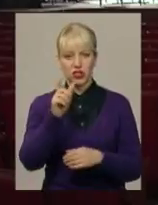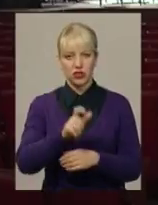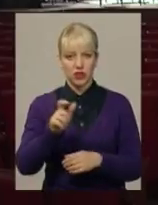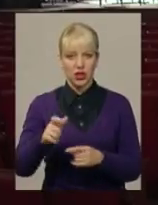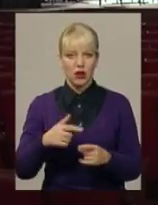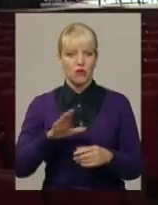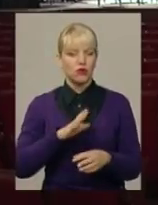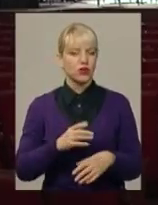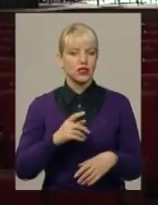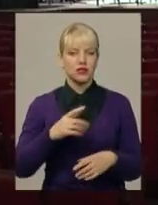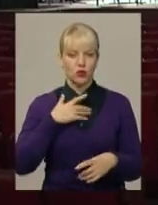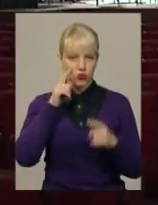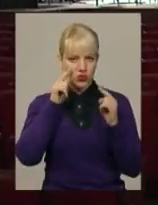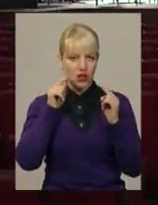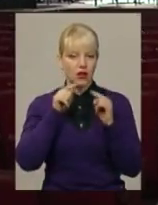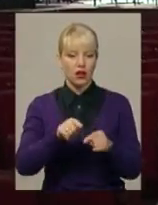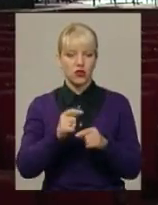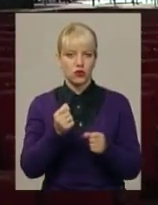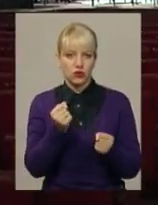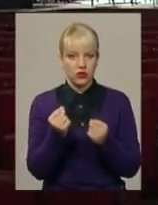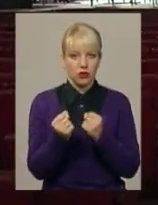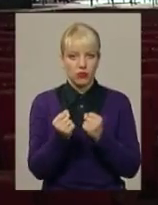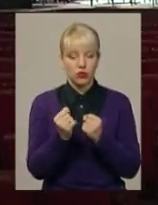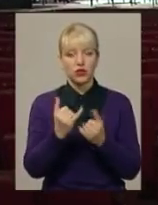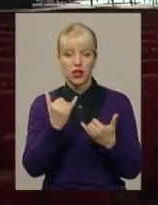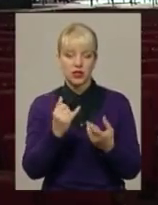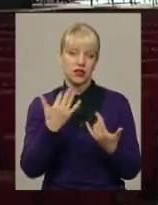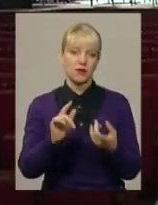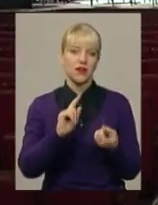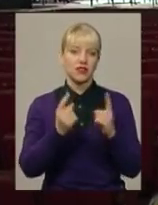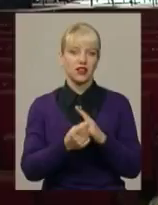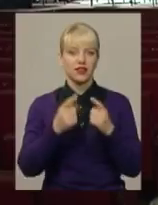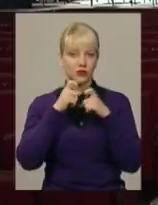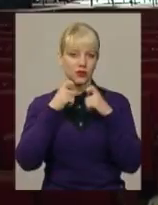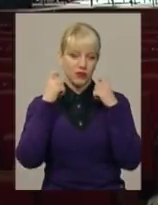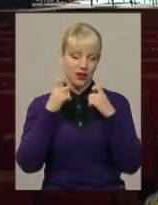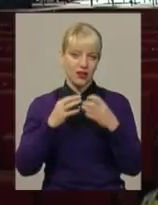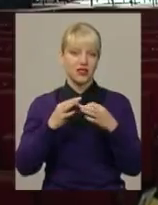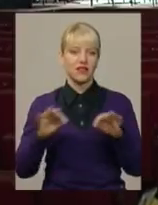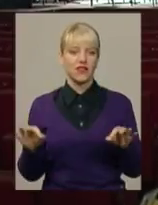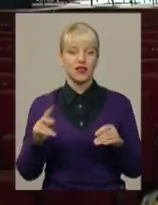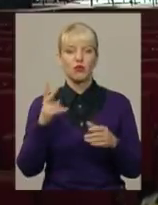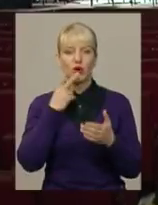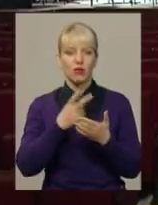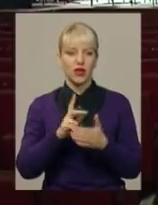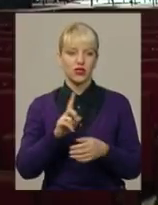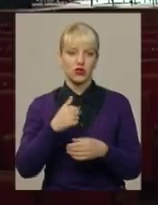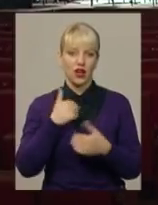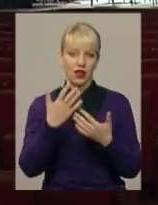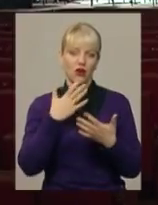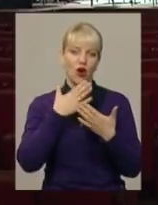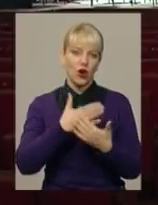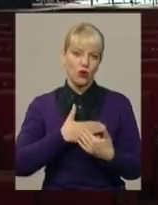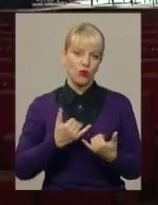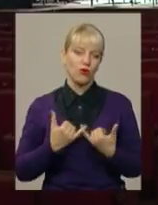спочатку були такі зосереджені і навіть трохи напружені, але зараз вони вже усміхаються і почуваються вільно, бо побачили, що я їх люблю і